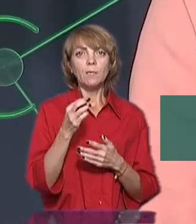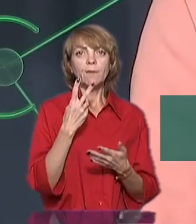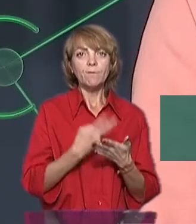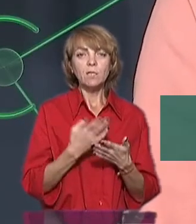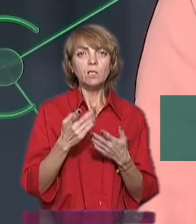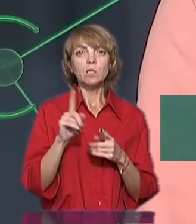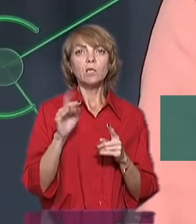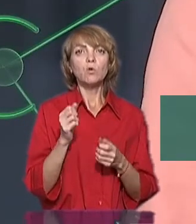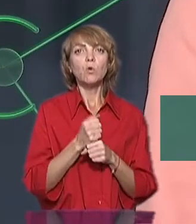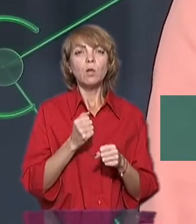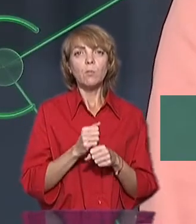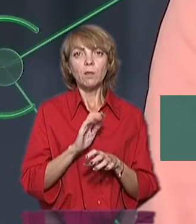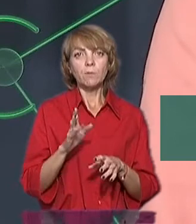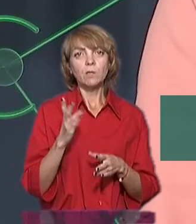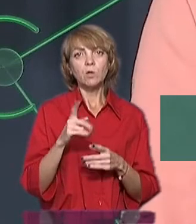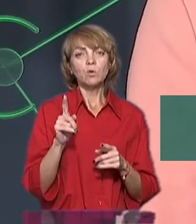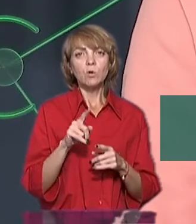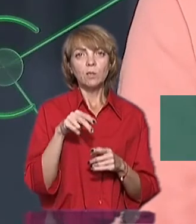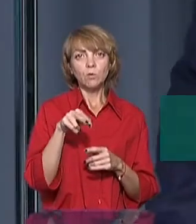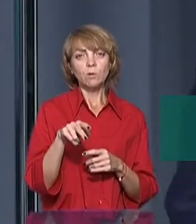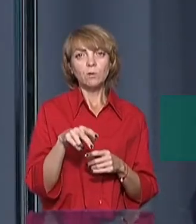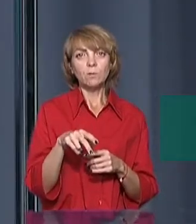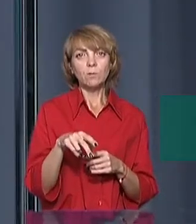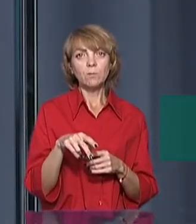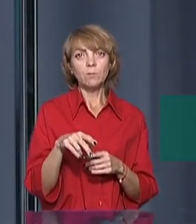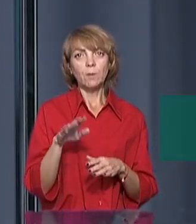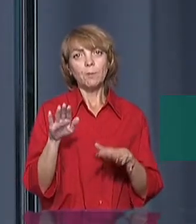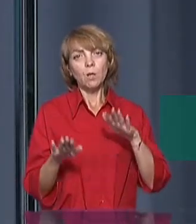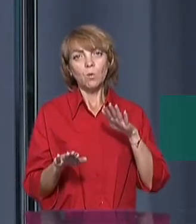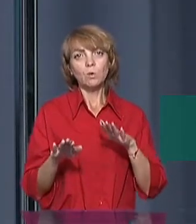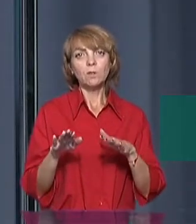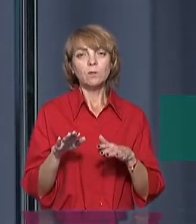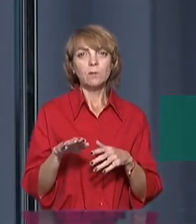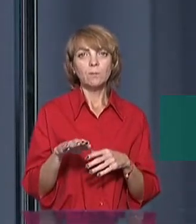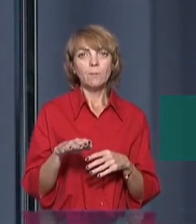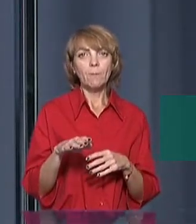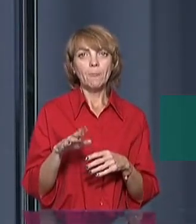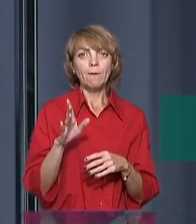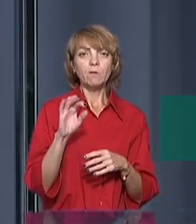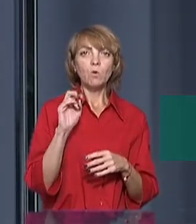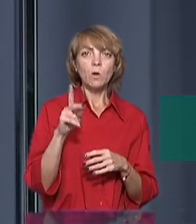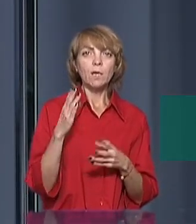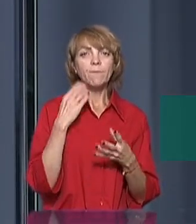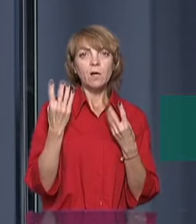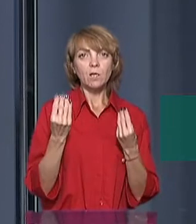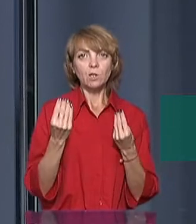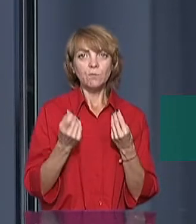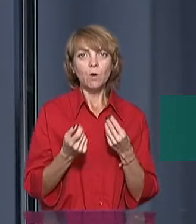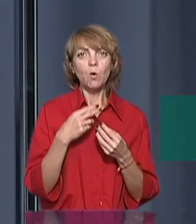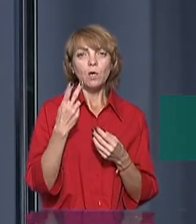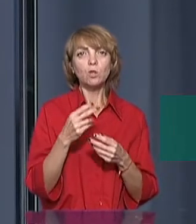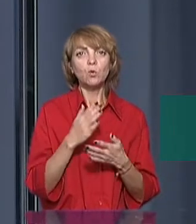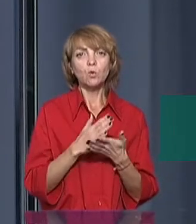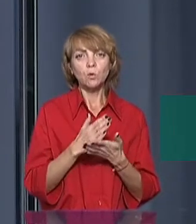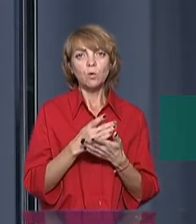якщо їх діяльність не дорабатують, чи діяльність них перекос в сроках чи в качестві оказыванних заслуг.